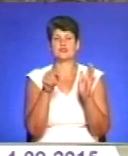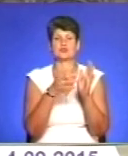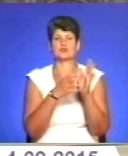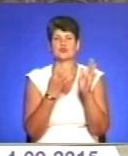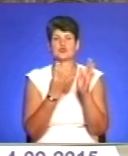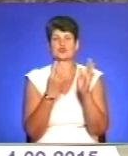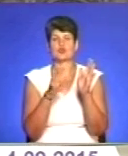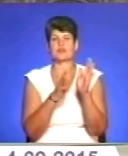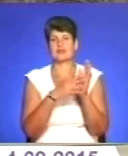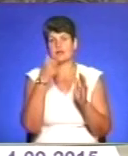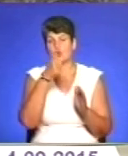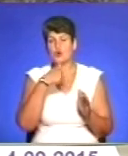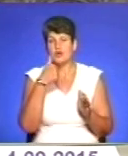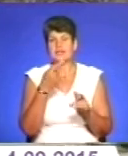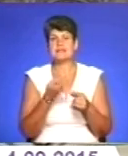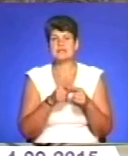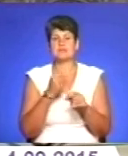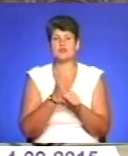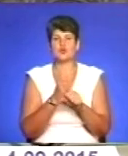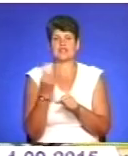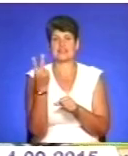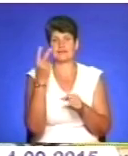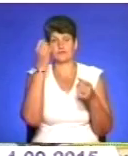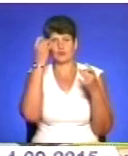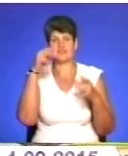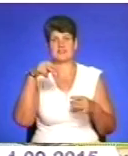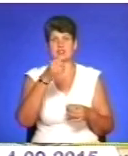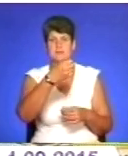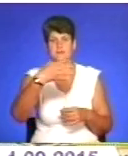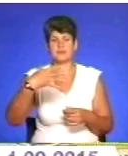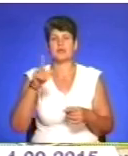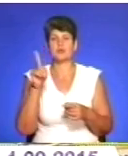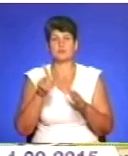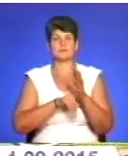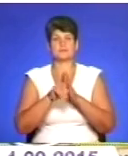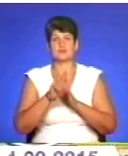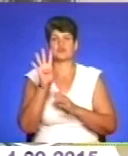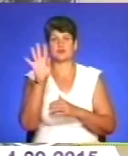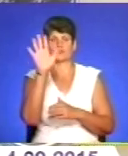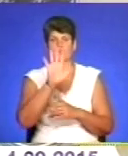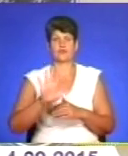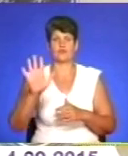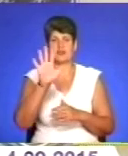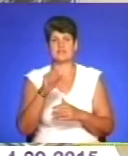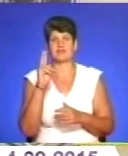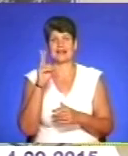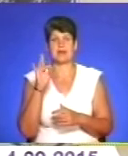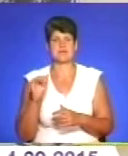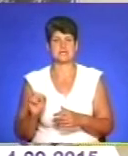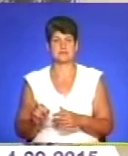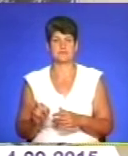-го міжнародного форуму «Діалог двох культур-2015», що стартував 4 вересня у Кременці.